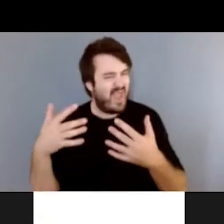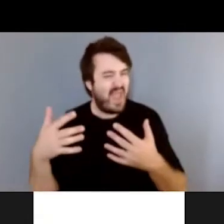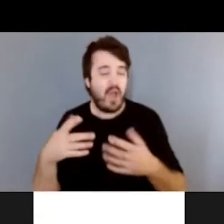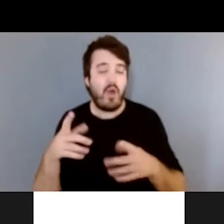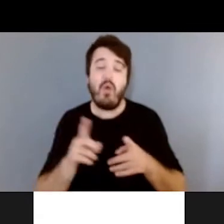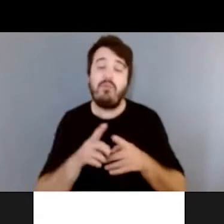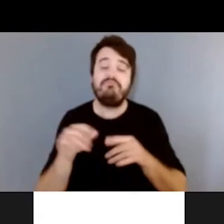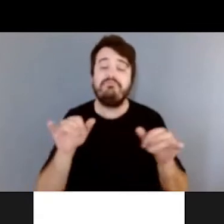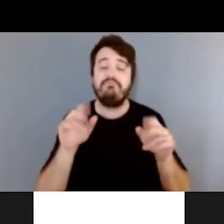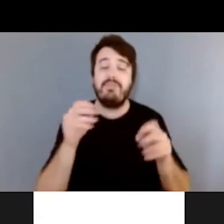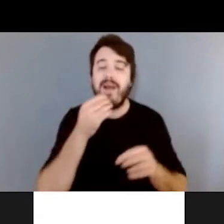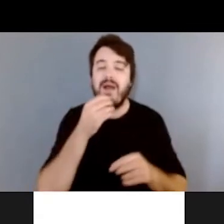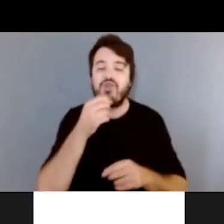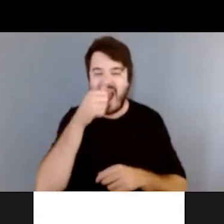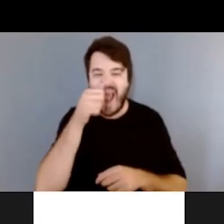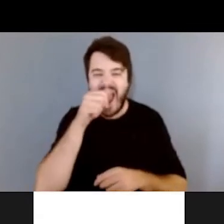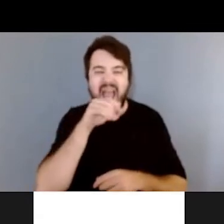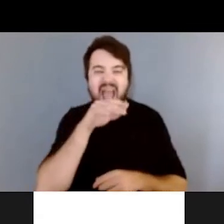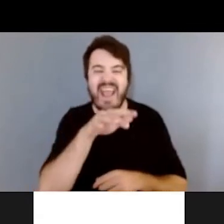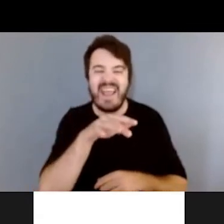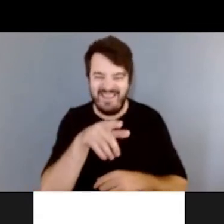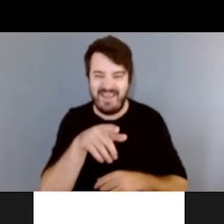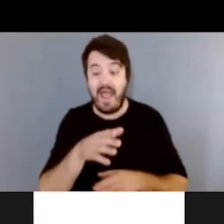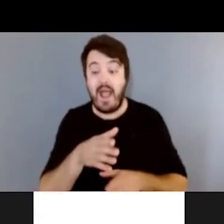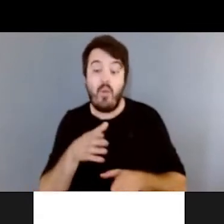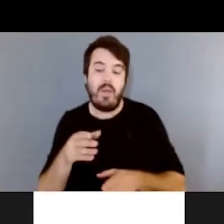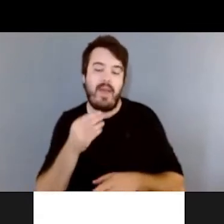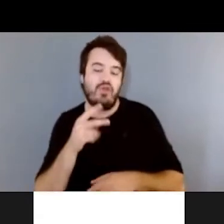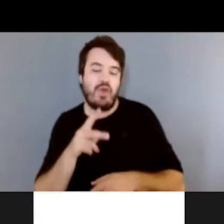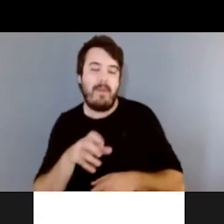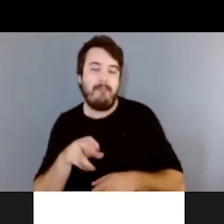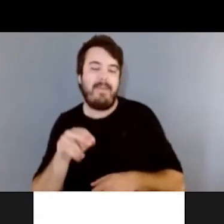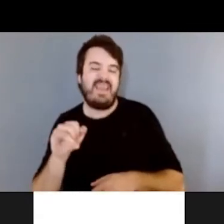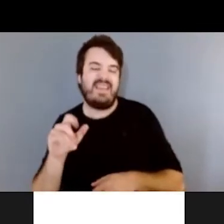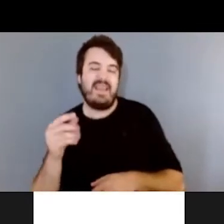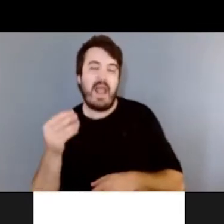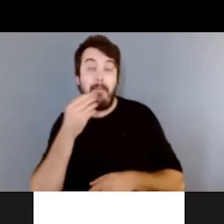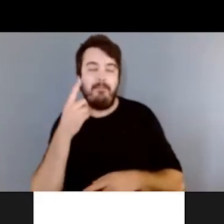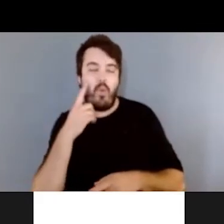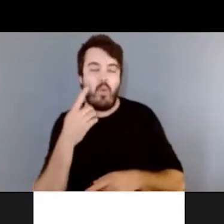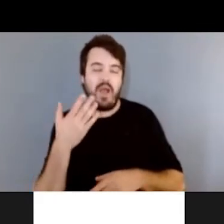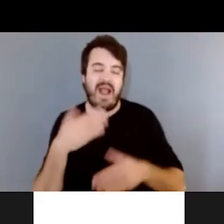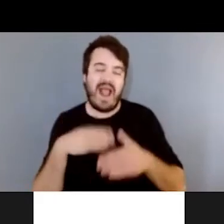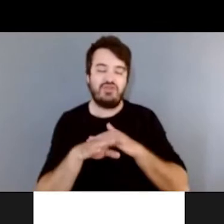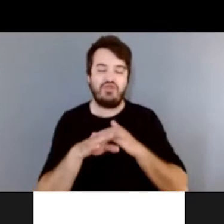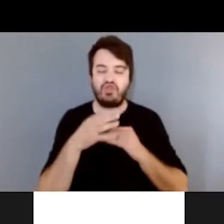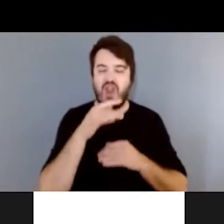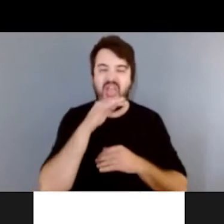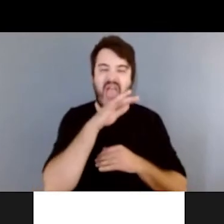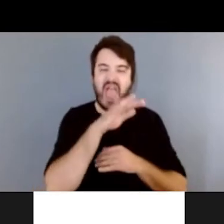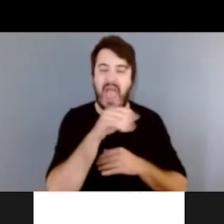'ail. Habituellement, on mange du persil à côté, puis ça coupe un peu l'haleine d'ail.